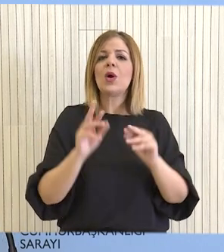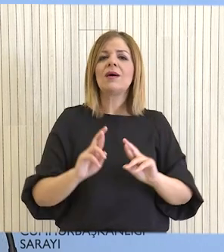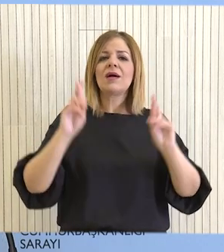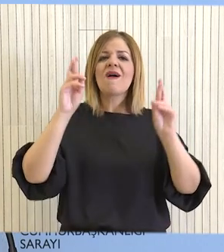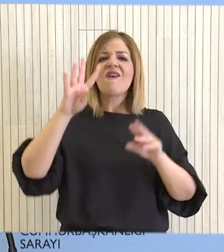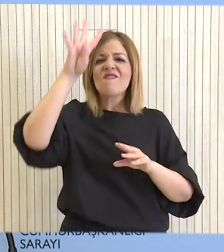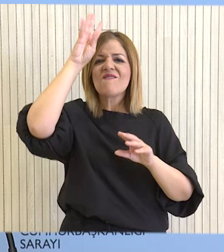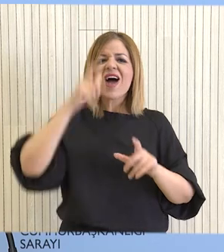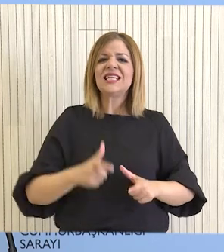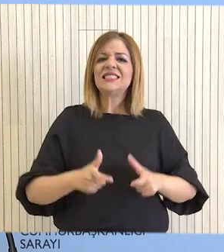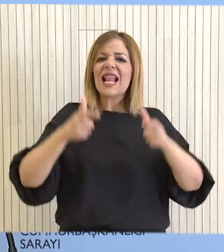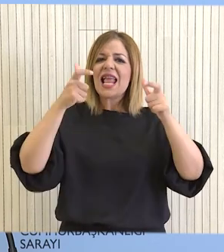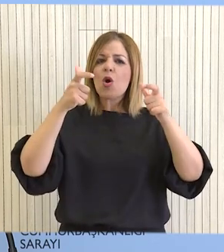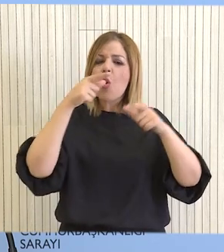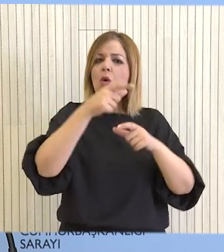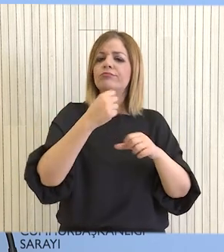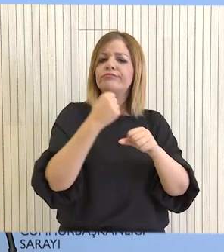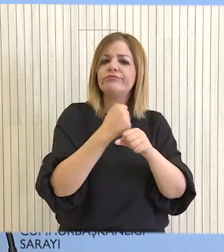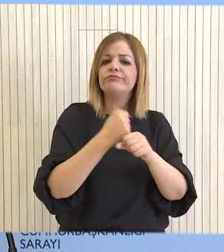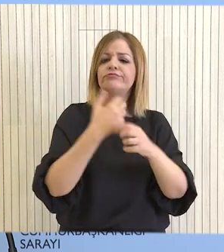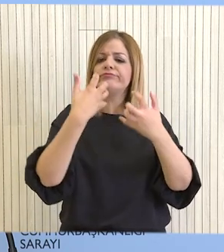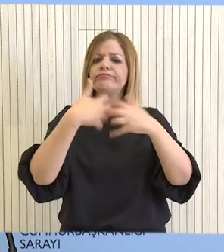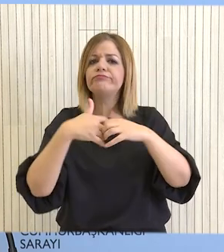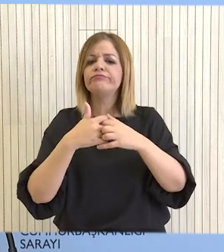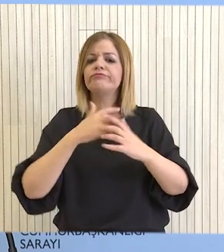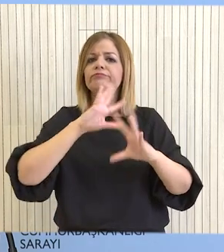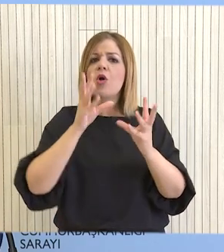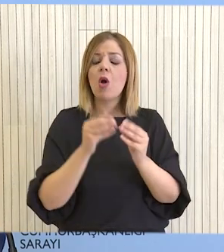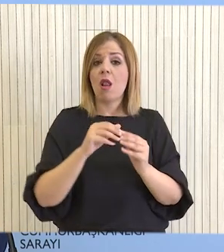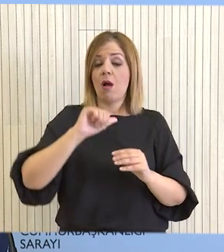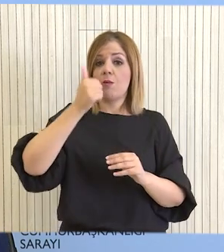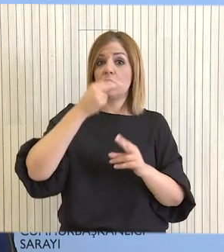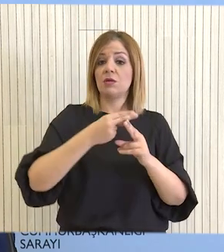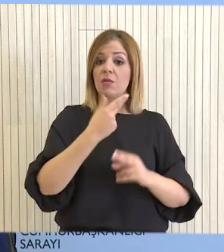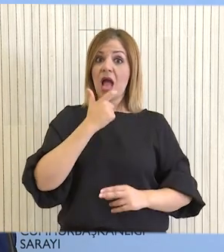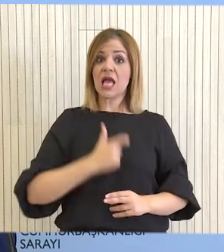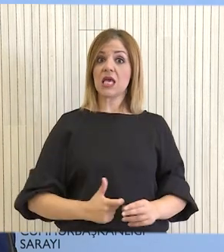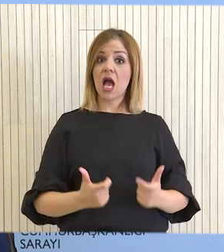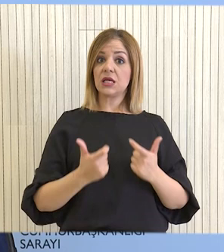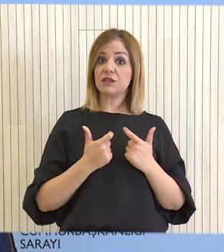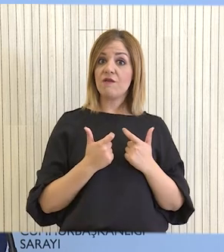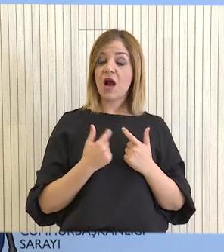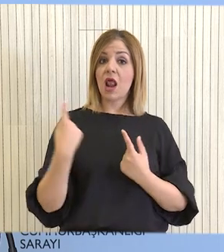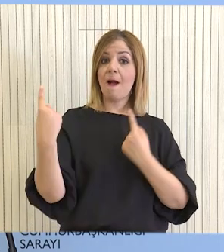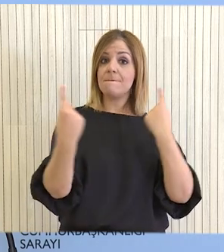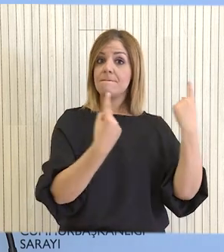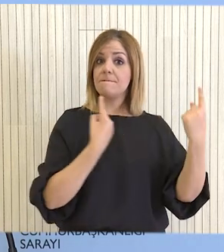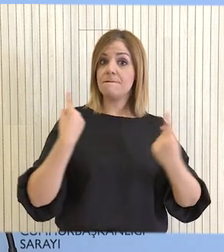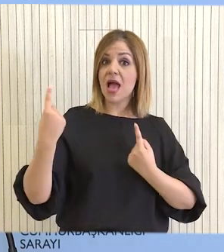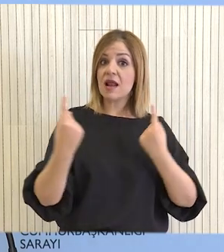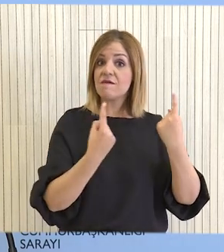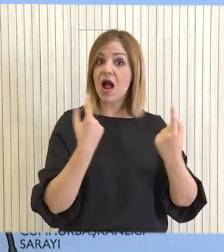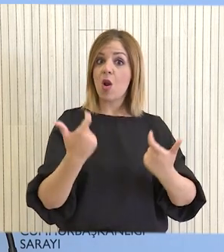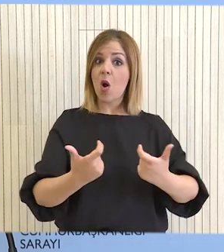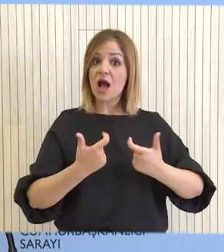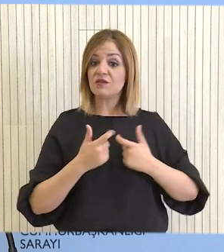Βασιλικού και θα ασχολείται με επιχειρησιακά και λειτουργικά θέματα, προτίστως θέματα υγείας και ασφάλειας, περιβάλλοντος